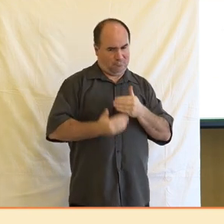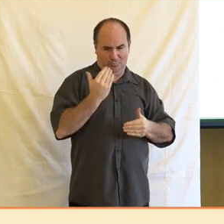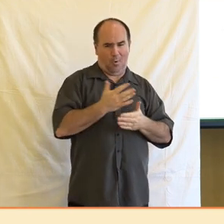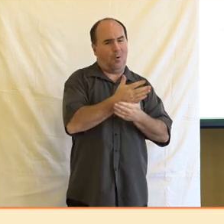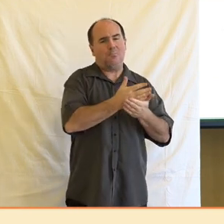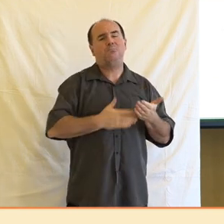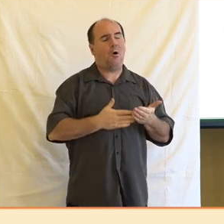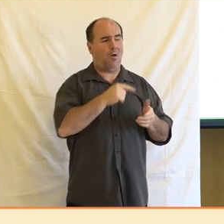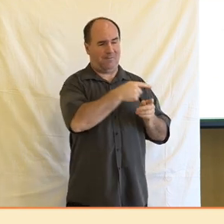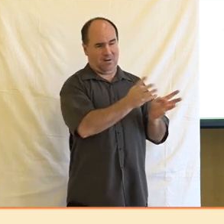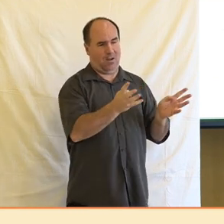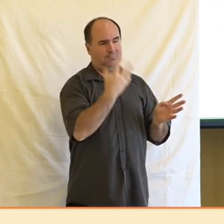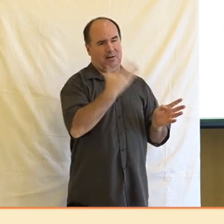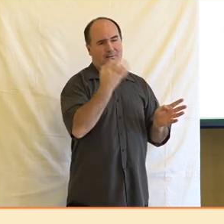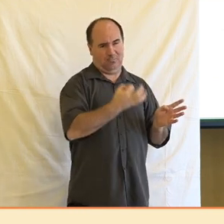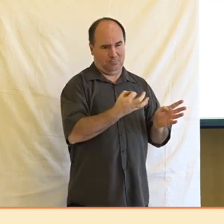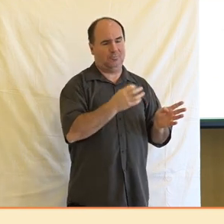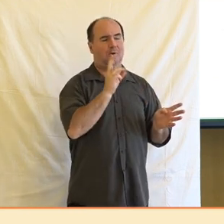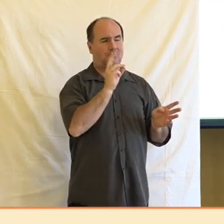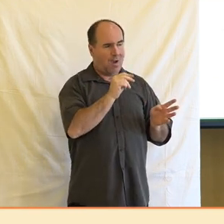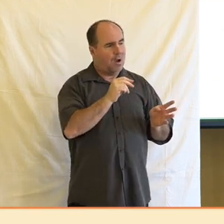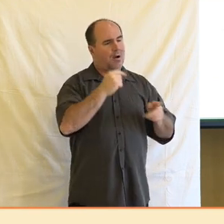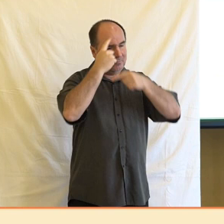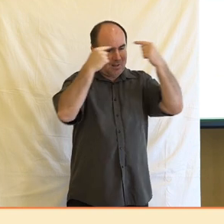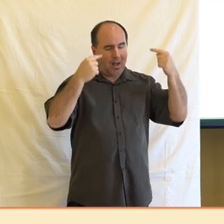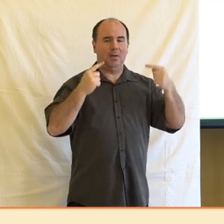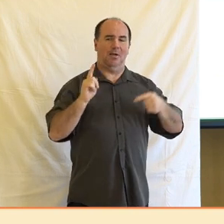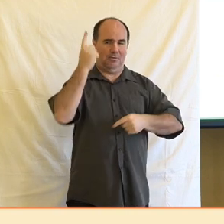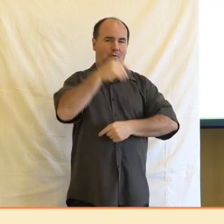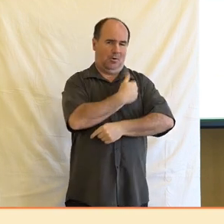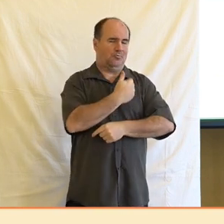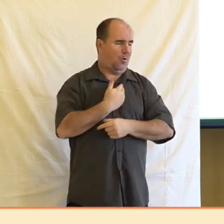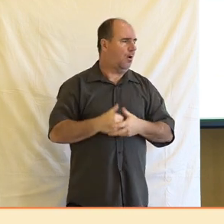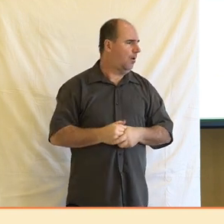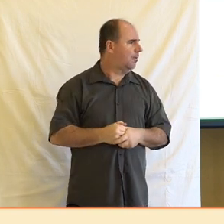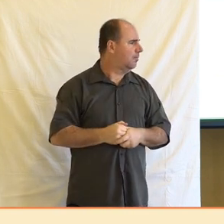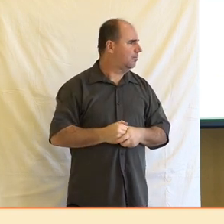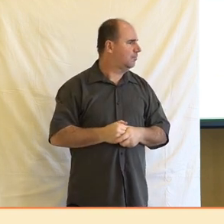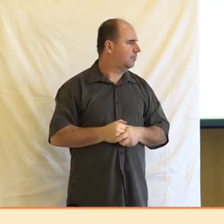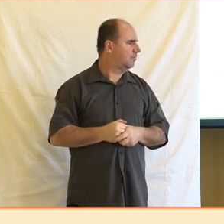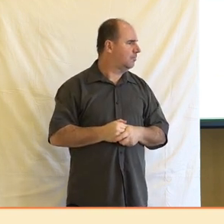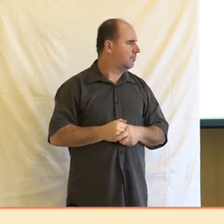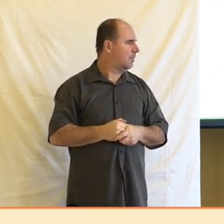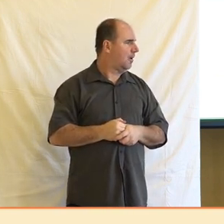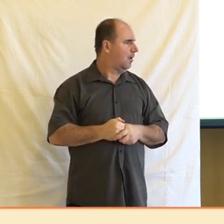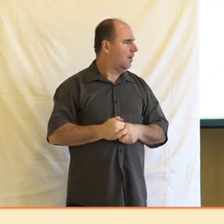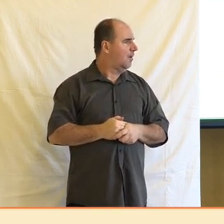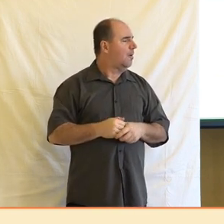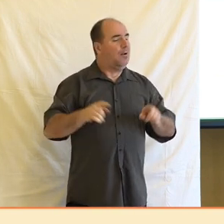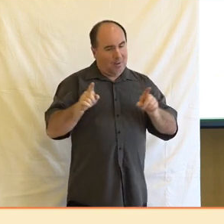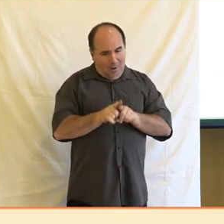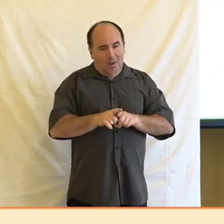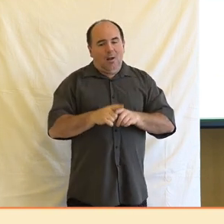vysoké škole. Tady je nutné podotknout, že zde jsme měli zařazeny i ta technická